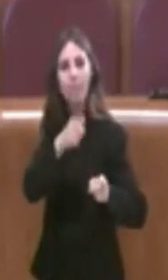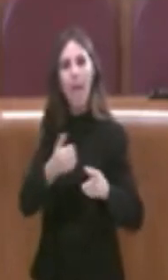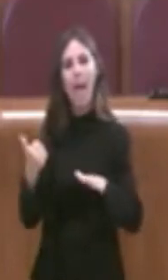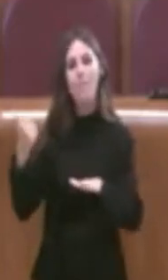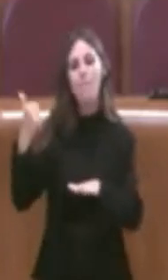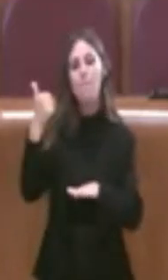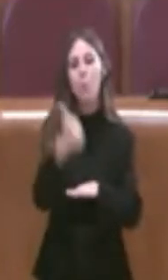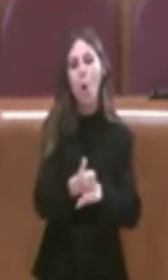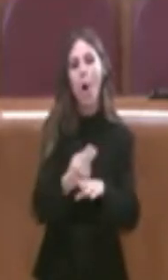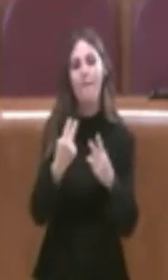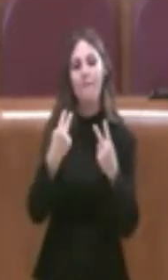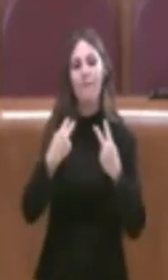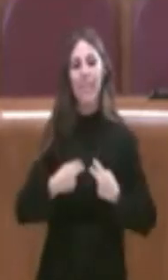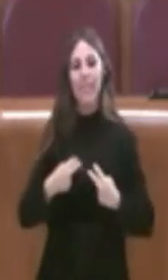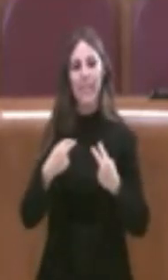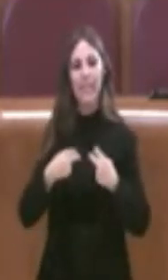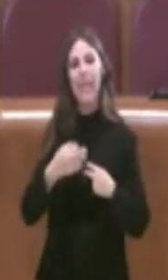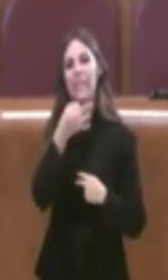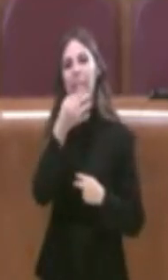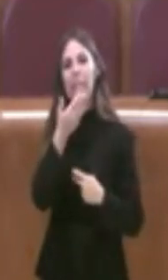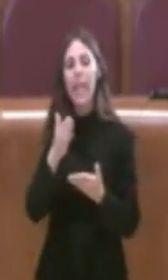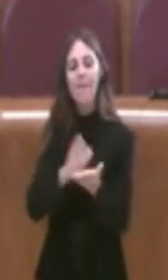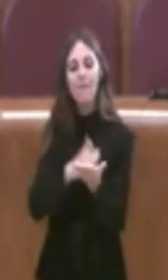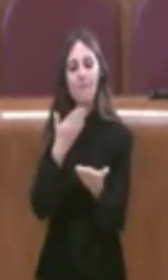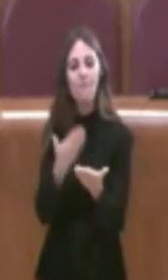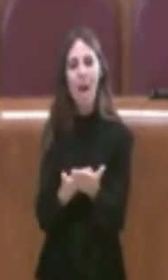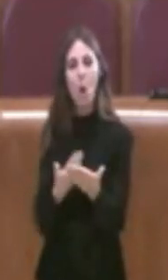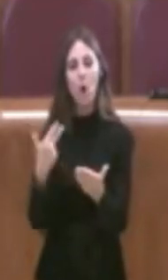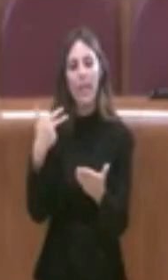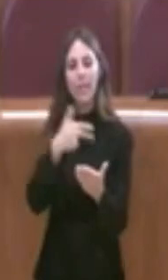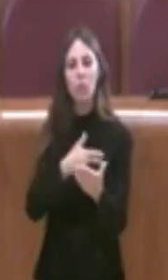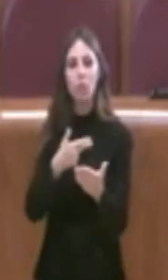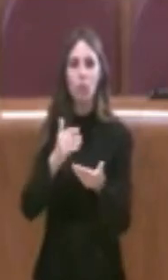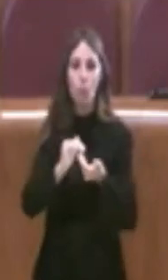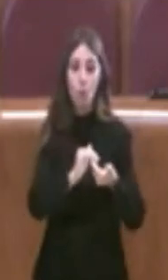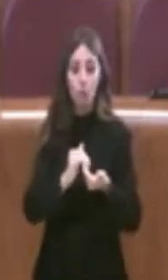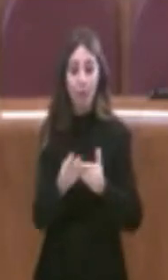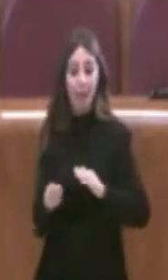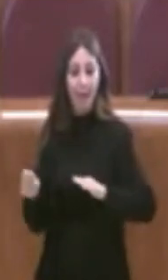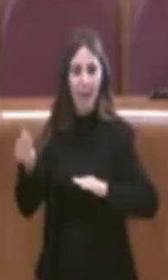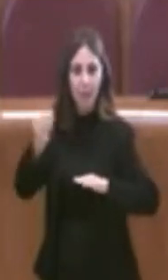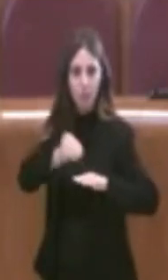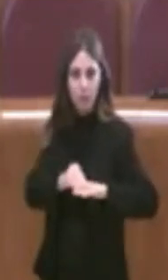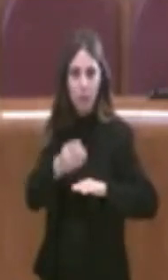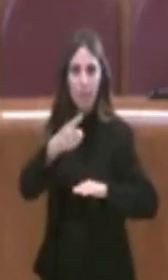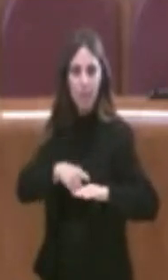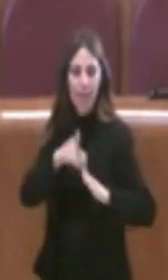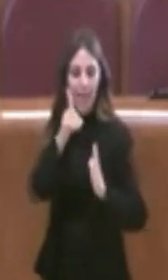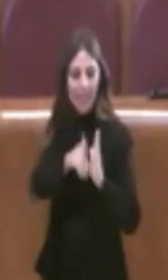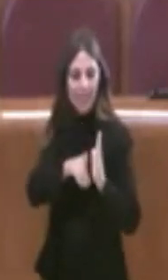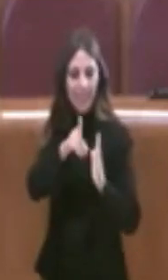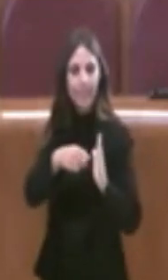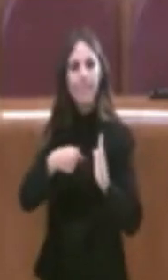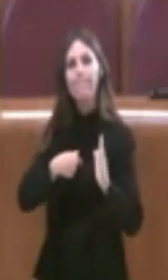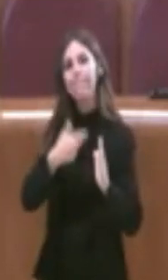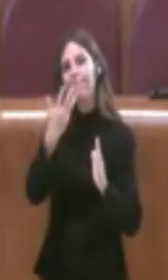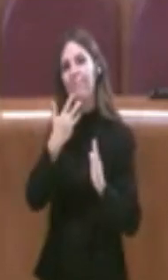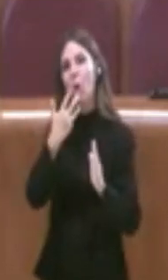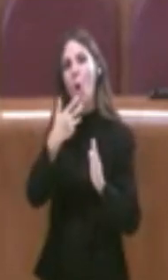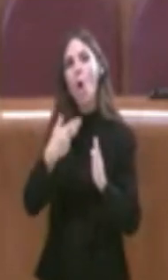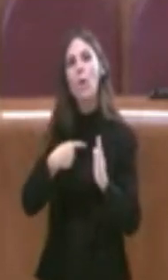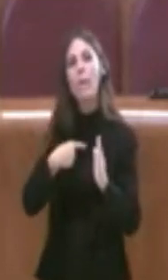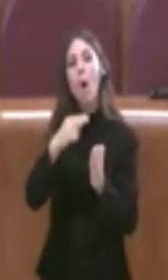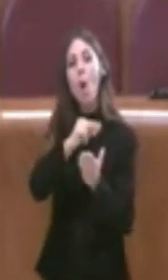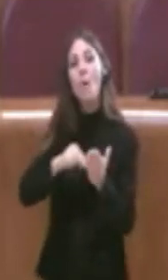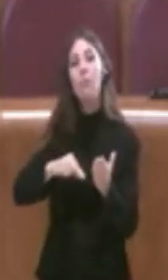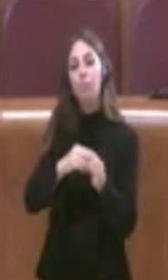della propria vita e quindi un valore aggiunto per la società. Per questo aspettiamo che questa importante delibera sia votata favorevolmente